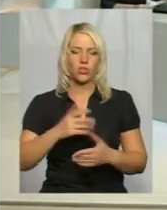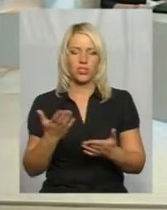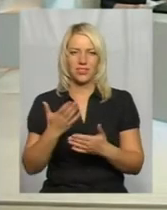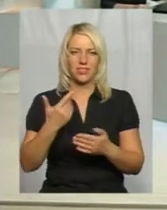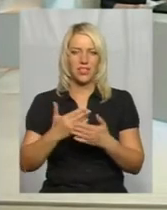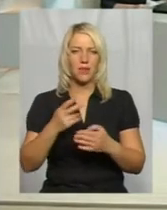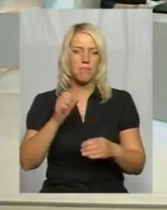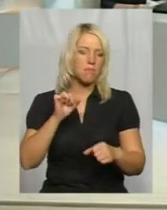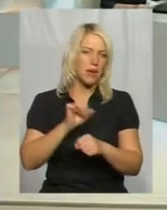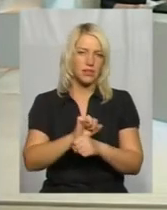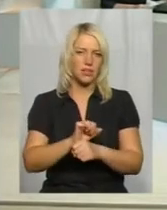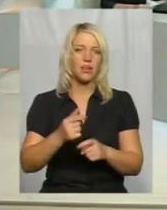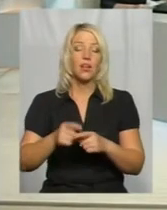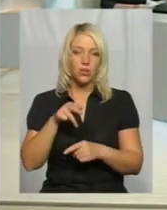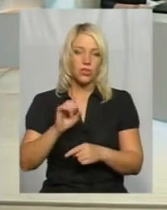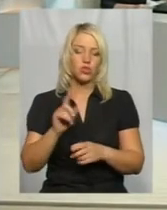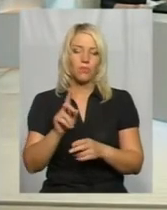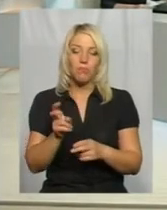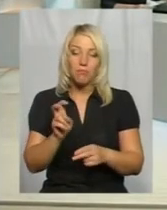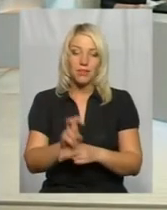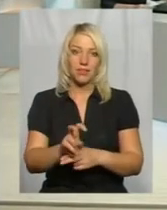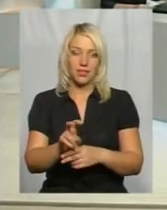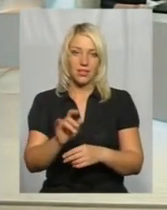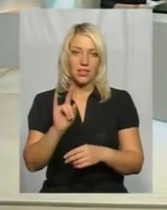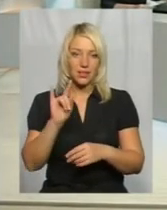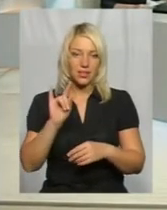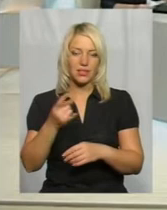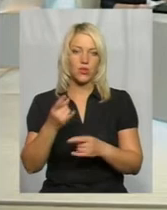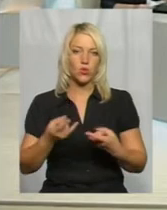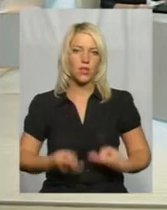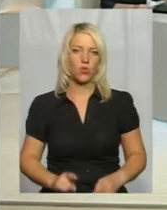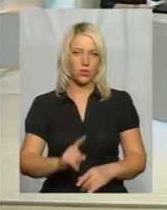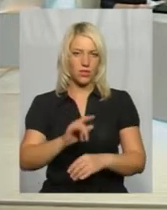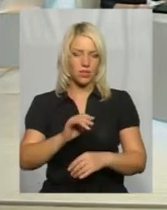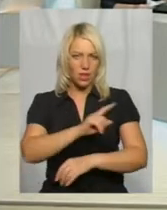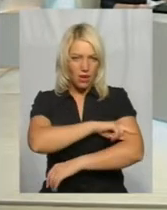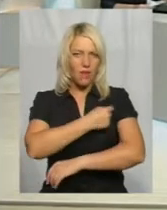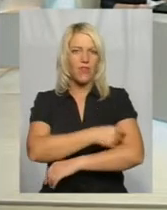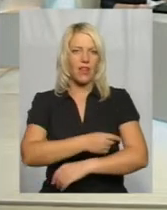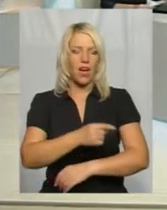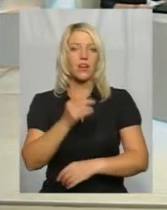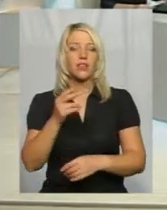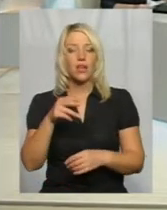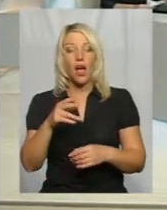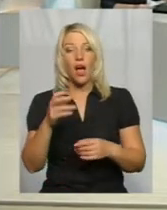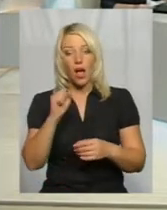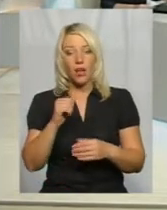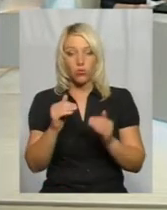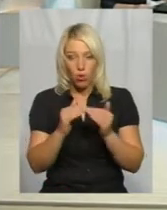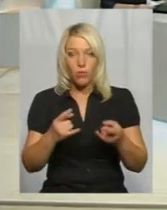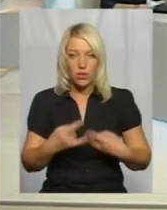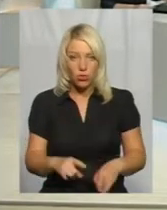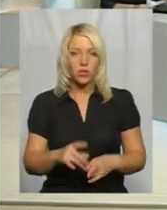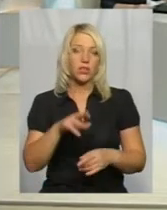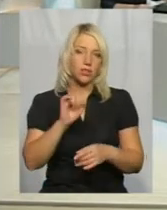бар'єрних є для того, щоб прийти все-таки і цю дитину народити в лікарняному закладі, і народили її вже вдома, то однозначно краще, щоб цю